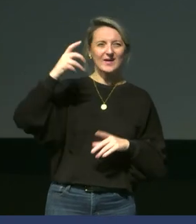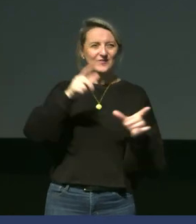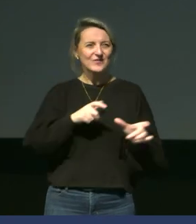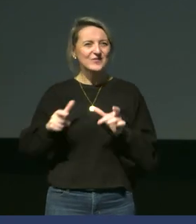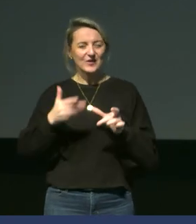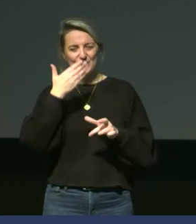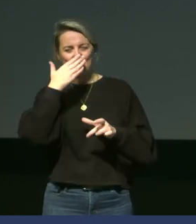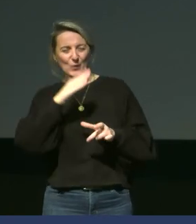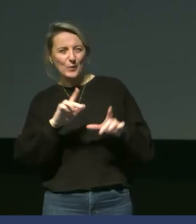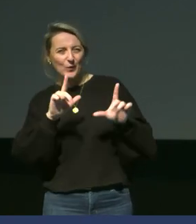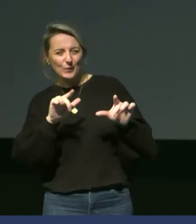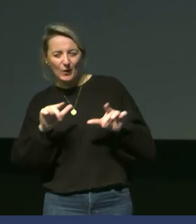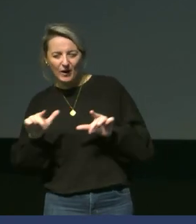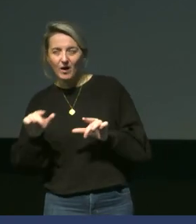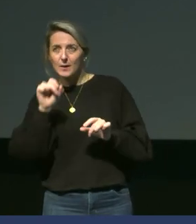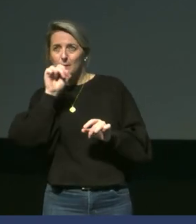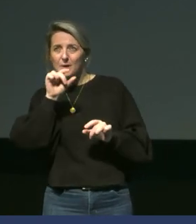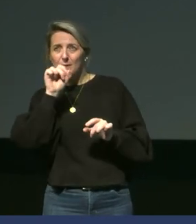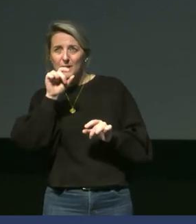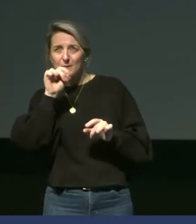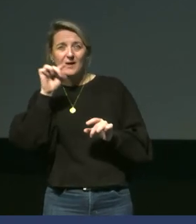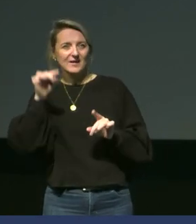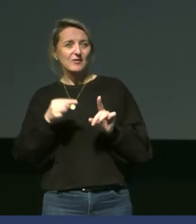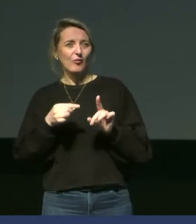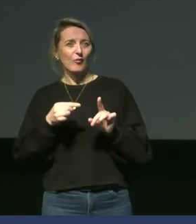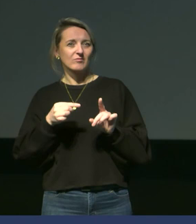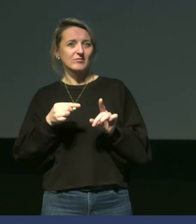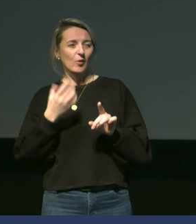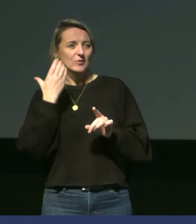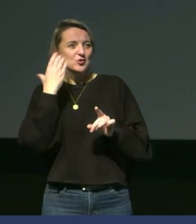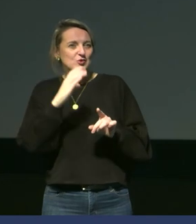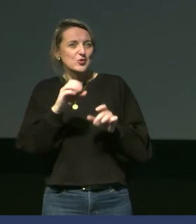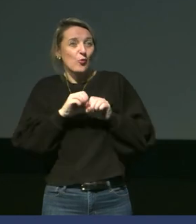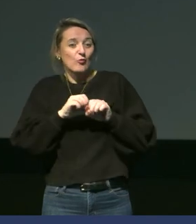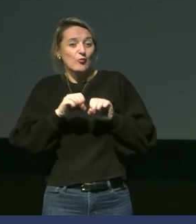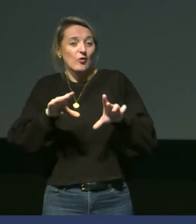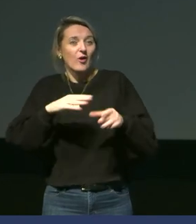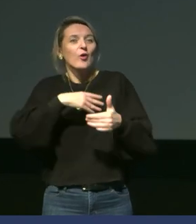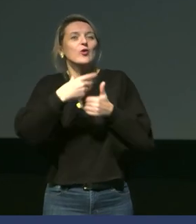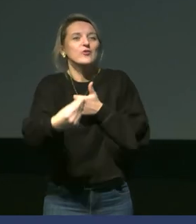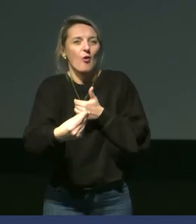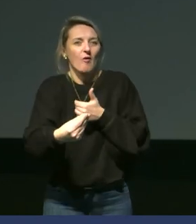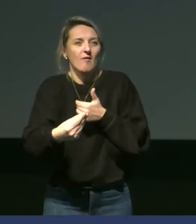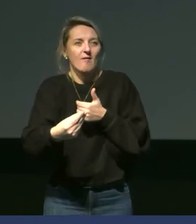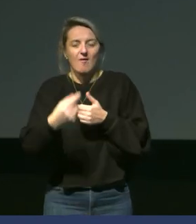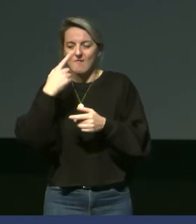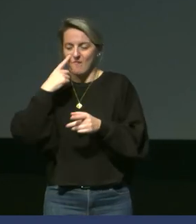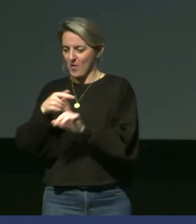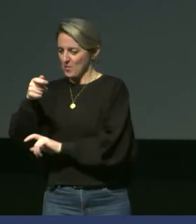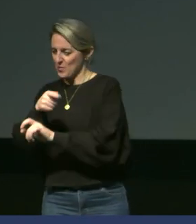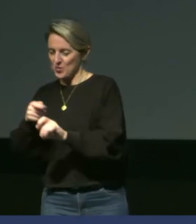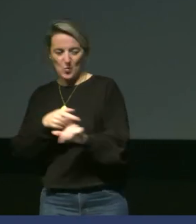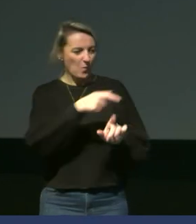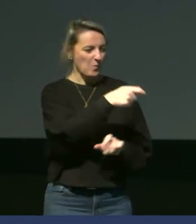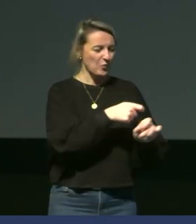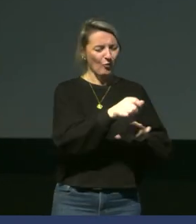'halter et d'essayer de dissiper de la chaleur. Donc, on a vraiment ces deux espèces mesurées la même année, mais pas du tout dans